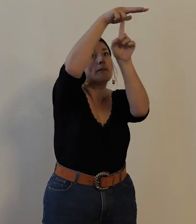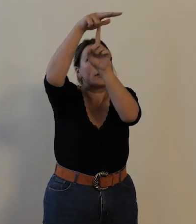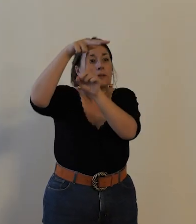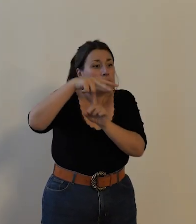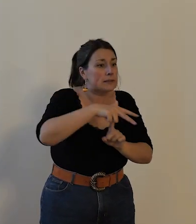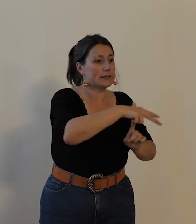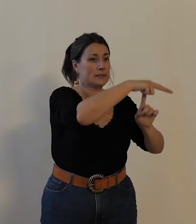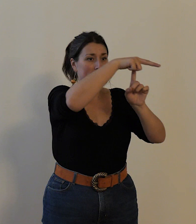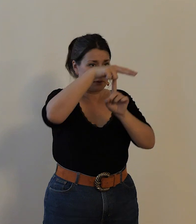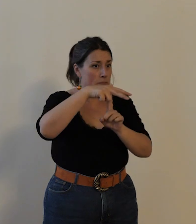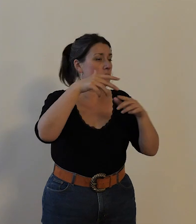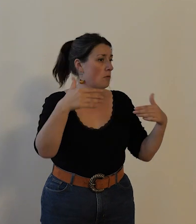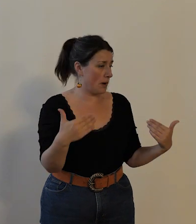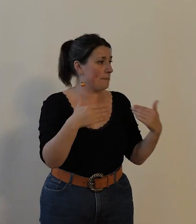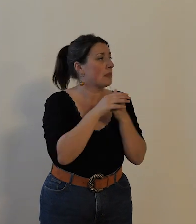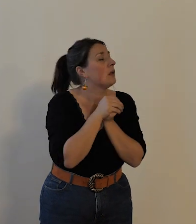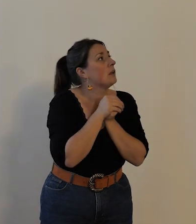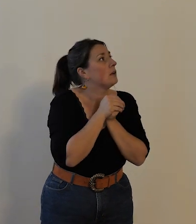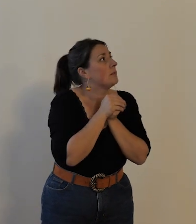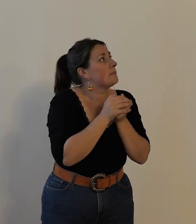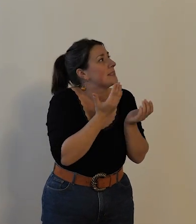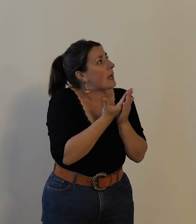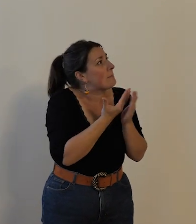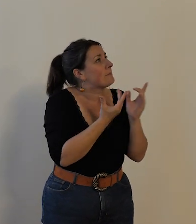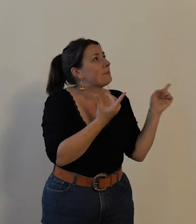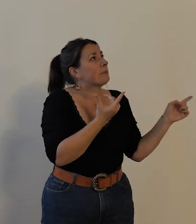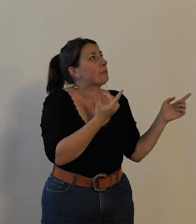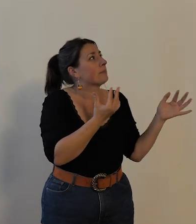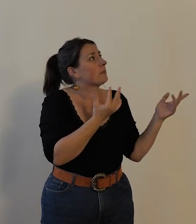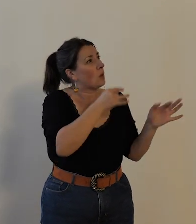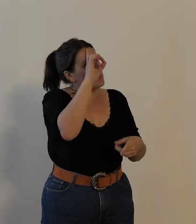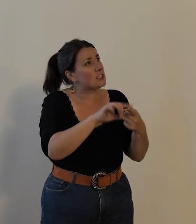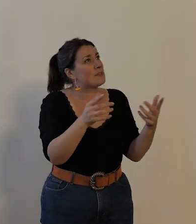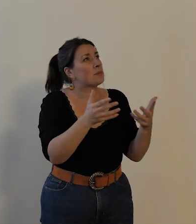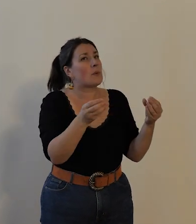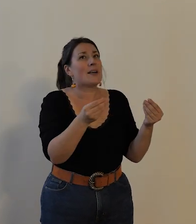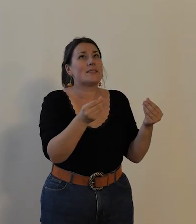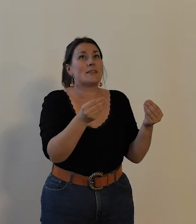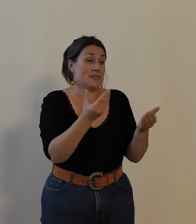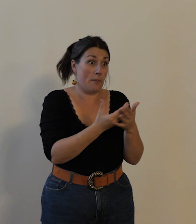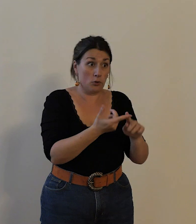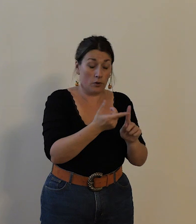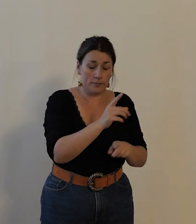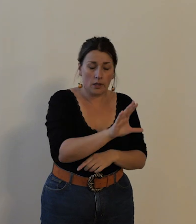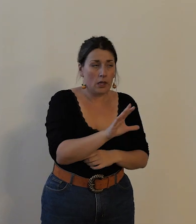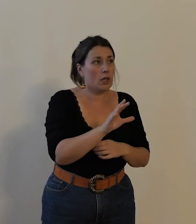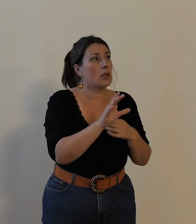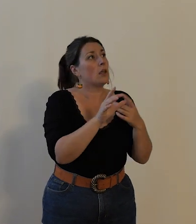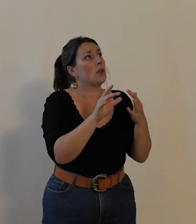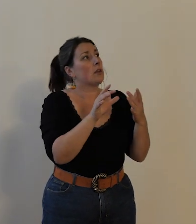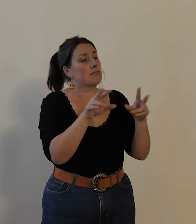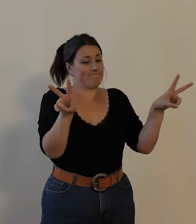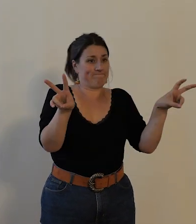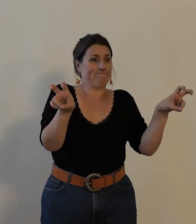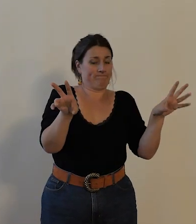c'est intéressant de savoir quel est le but quelle est la volonté portée par cette union vélocypédique de France alors je cite